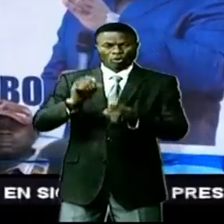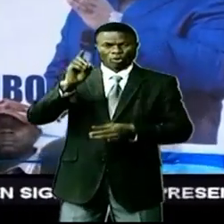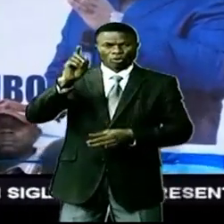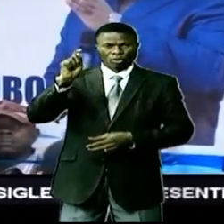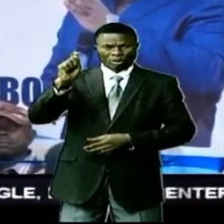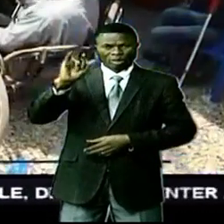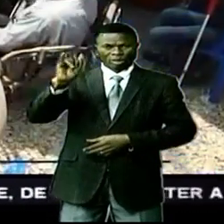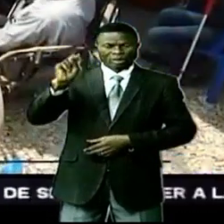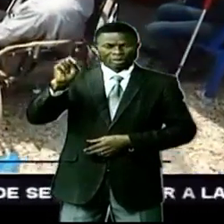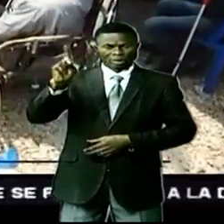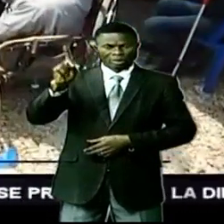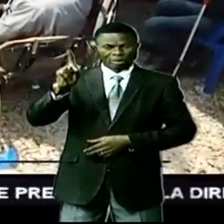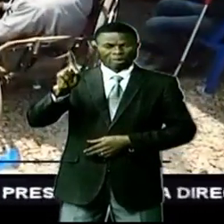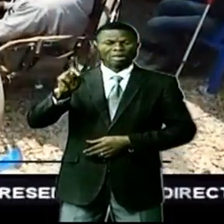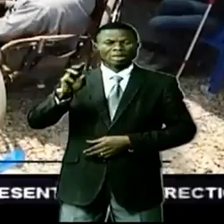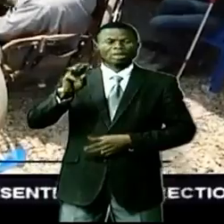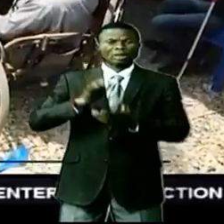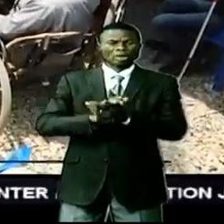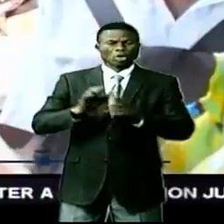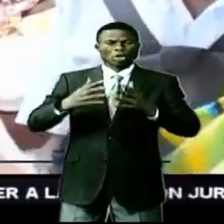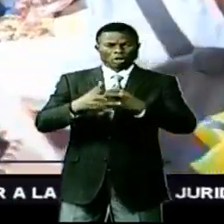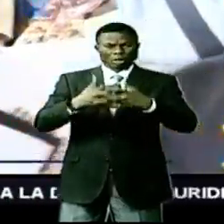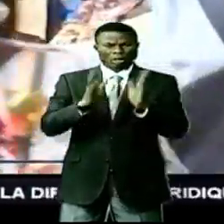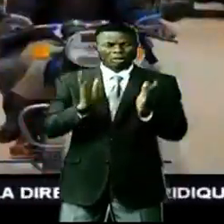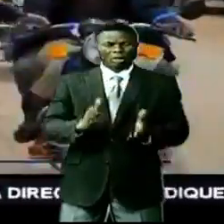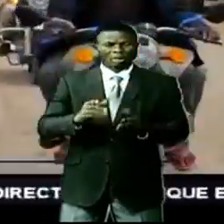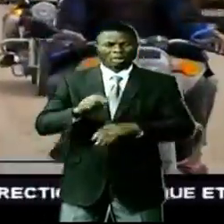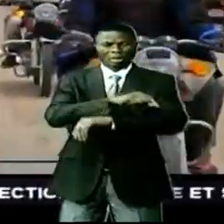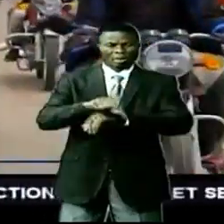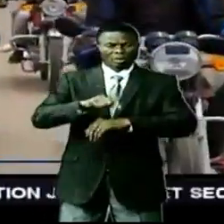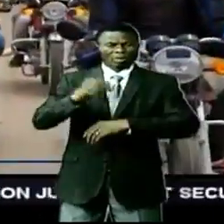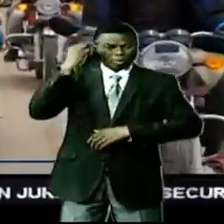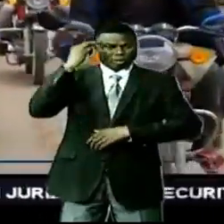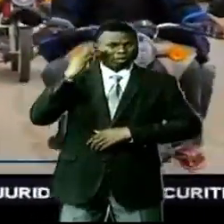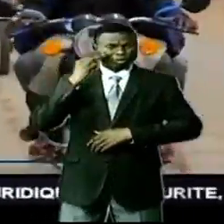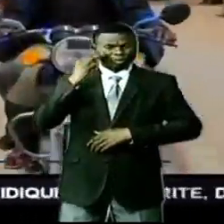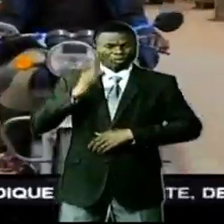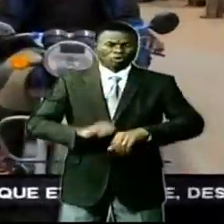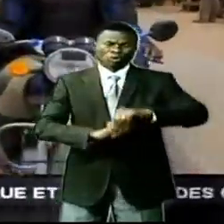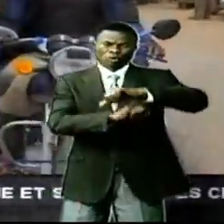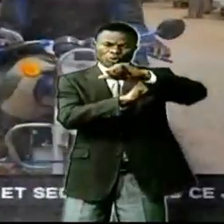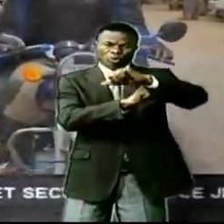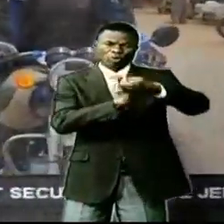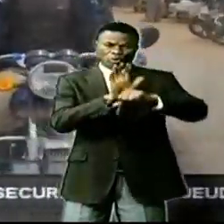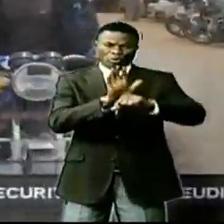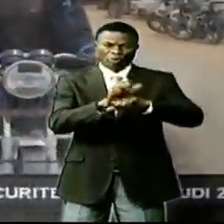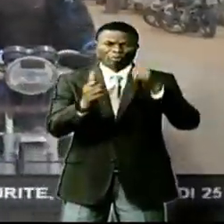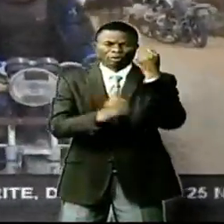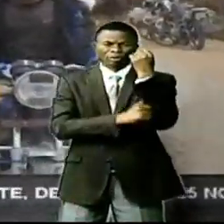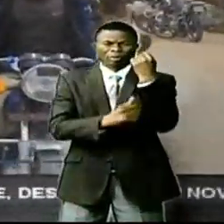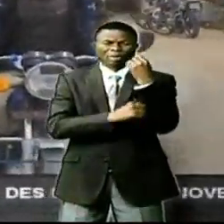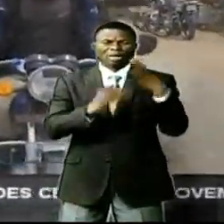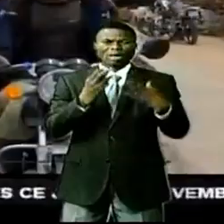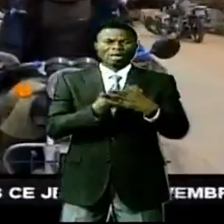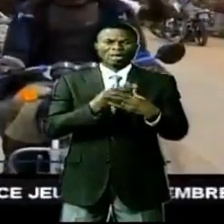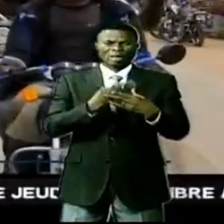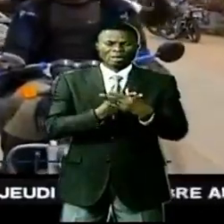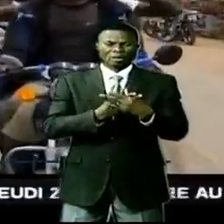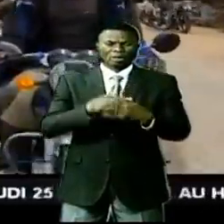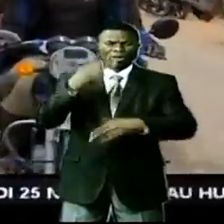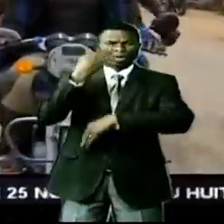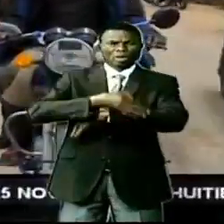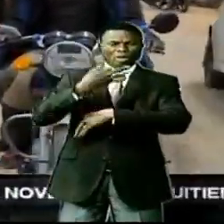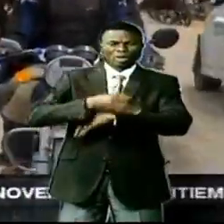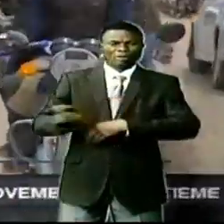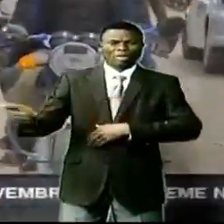-Wamulumba, l'un des partenaires du ministère, a apporté son secours aux personnes vivant avec handicap de l'oufou